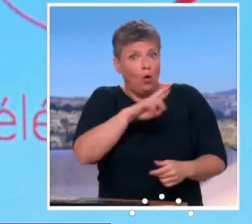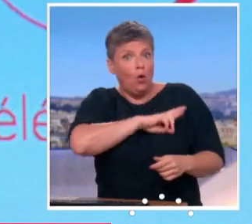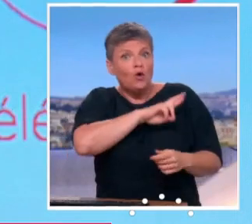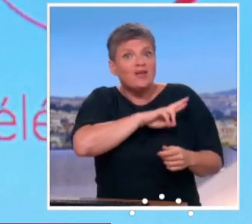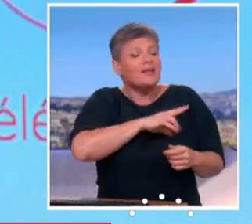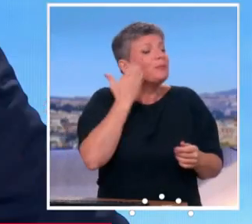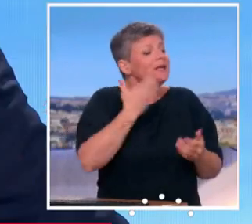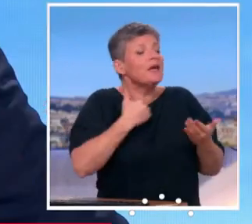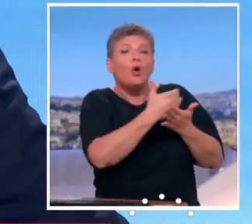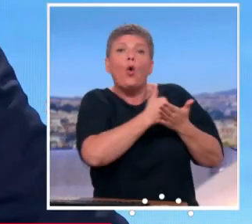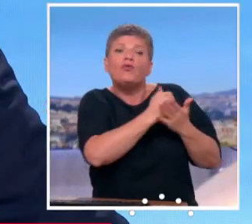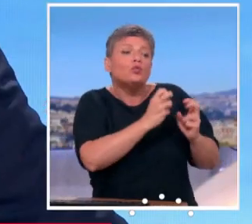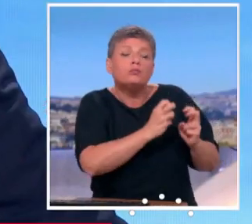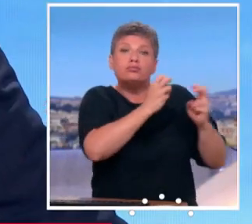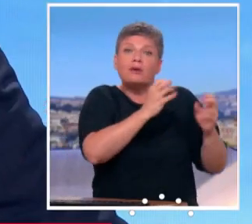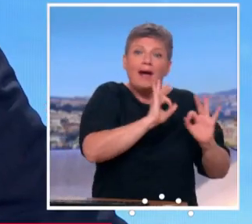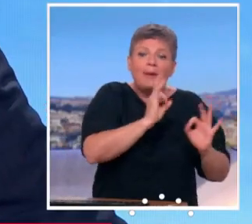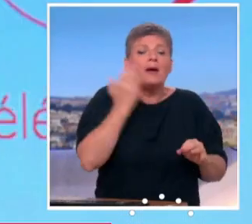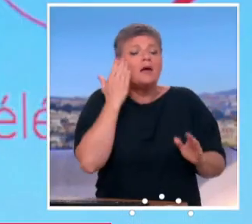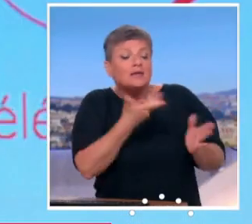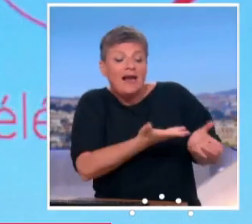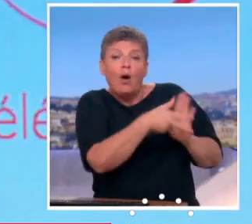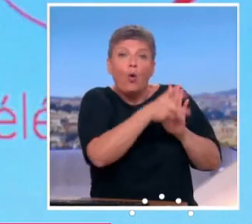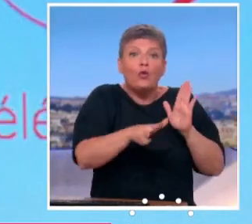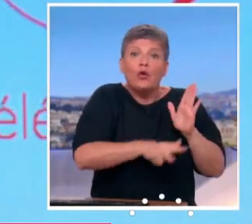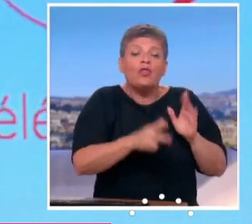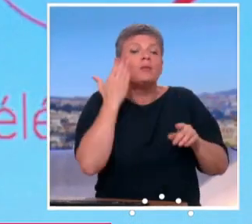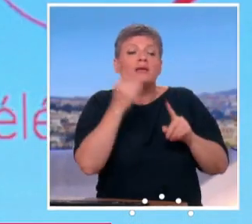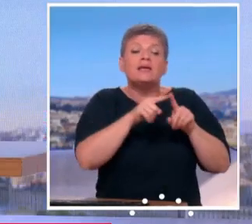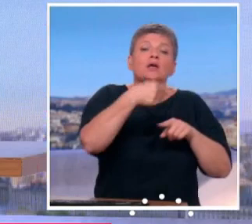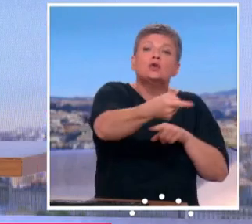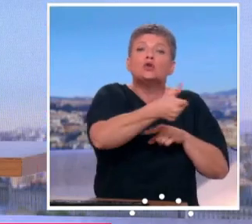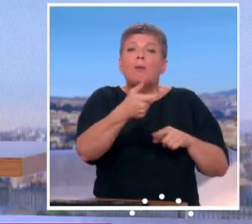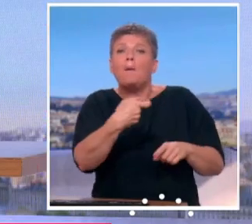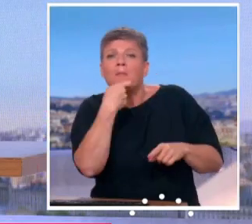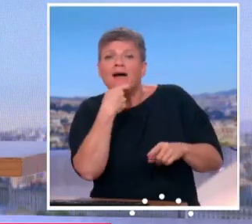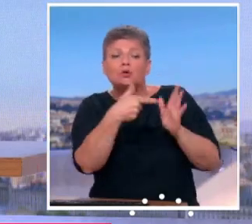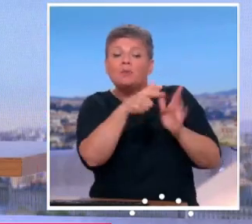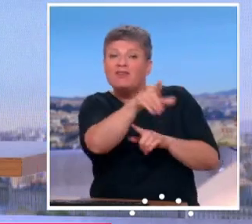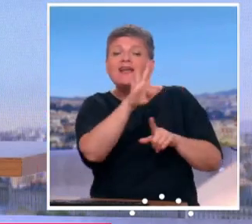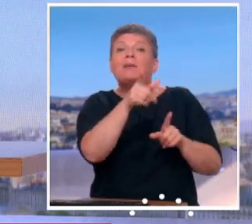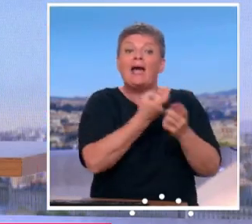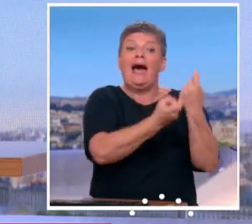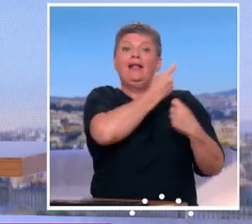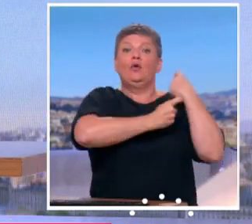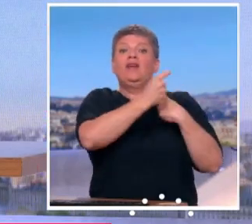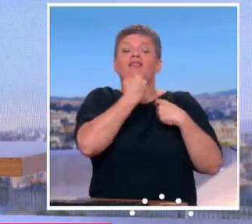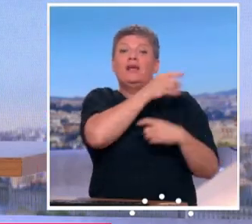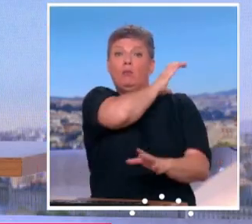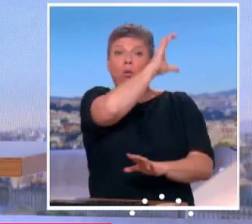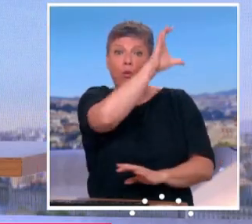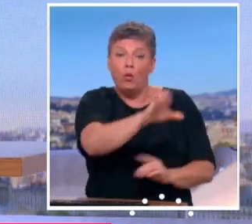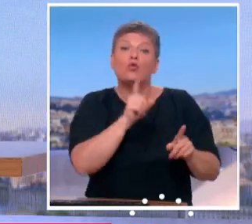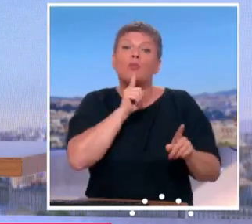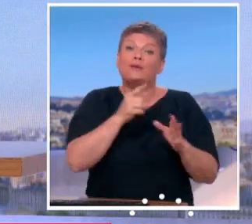automne, qu'ils ne la touchent par exemple qu'en février ou en mars 2024, ça sera rétroactif. Et donc on leur versera tout ce qu'on aurait dû leur verser depuis le 1er septembre. Monsieur